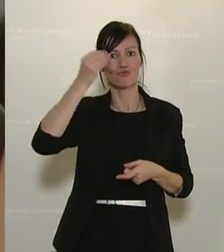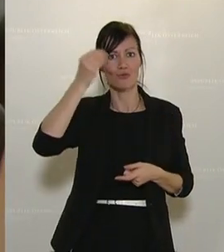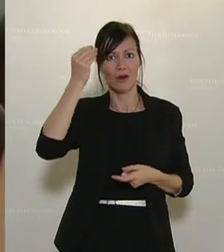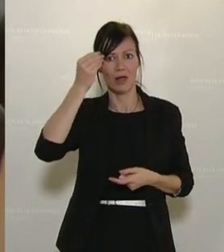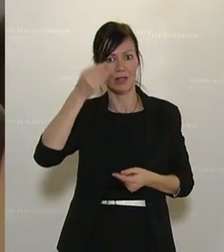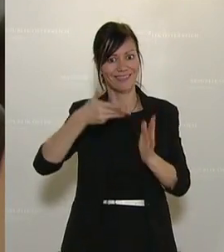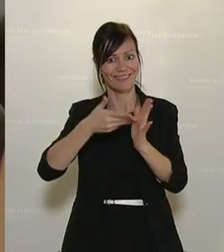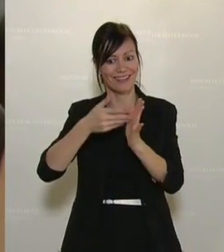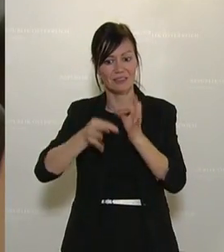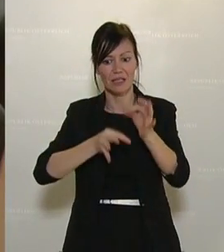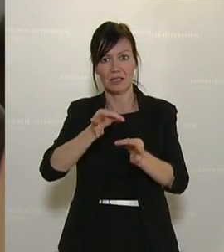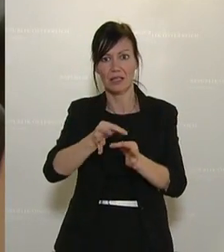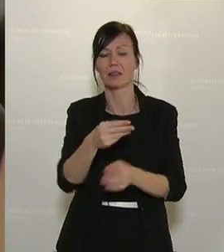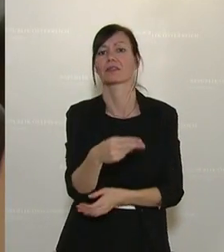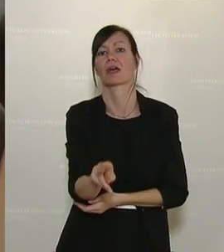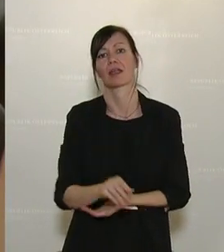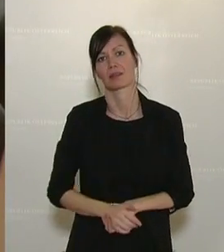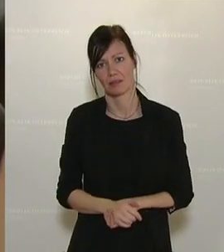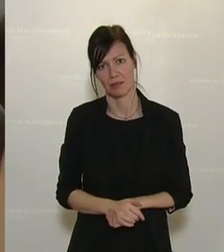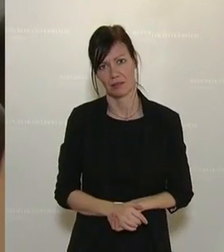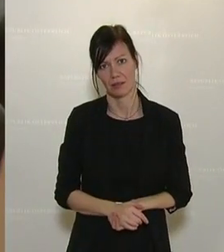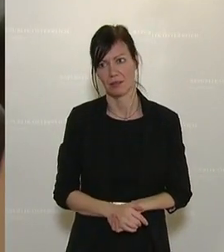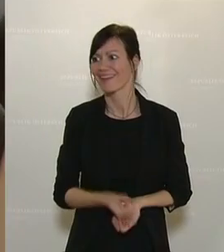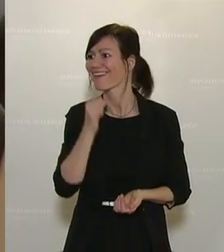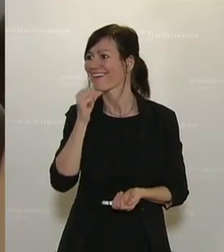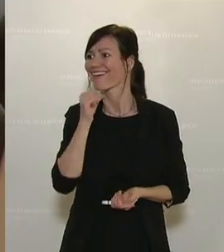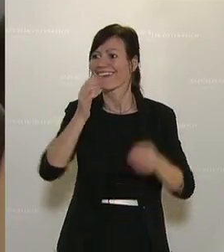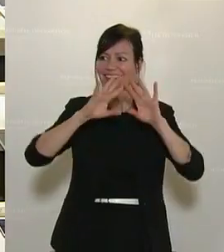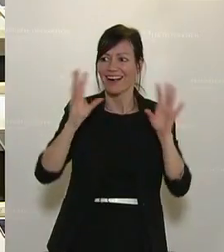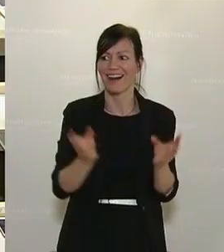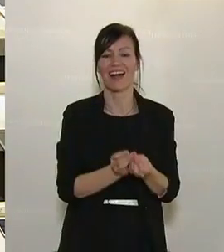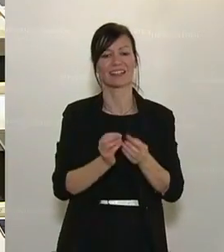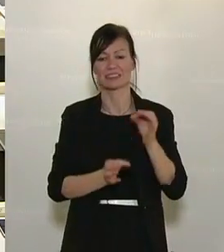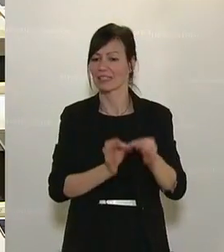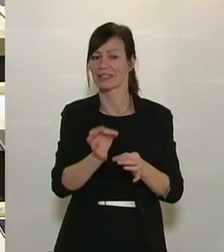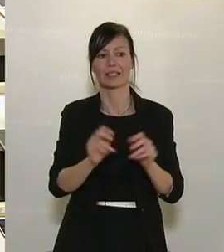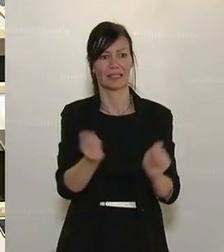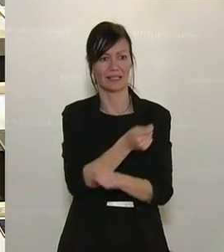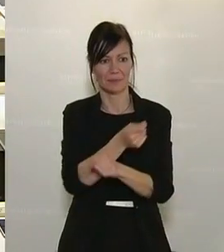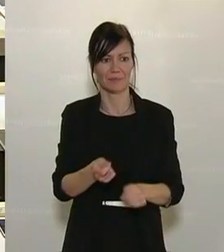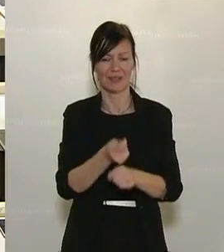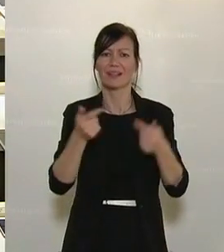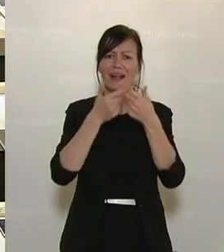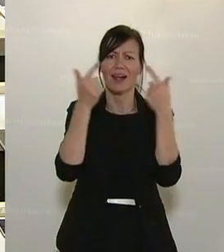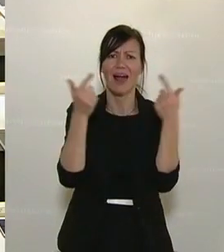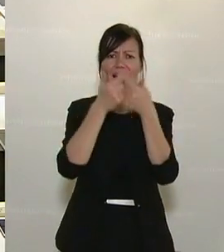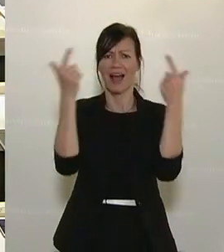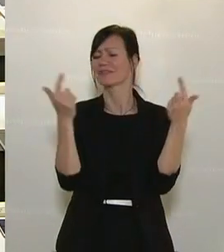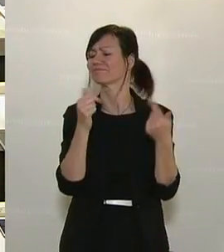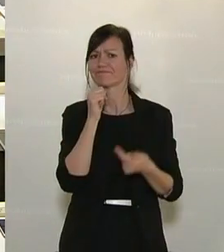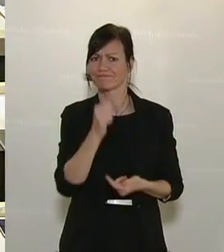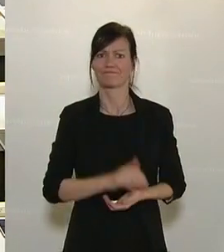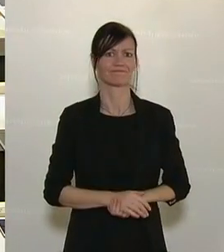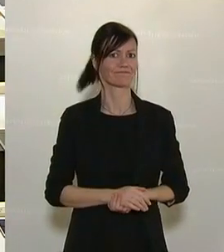Teststrategie gegeben? Nein. Es gibt absolut keine Klarheit. Es wird irgendwie getestet oder